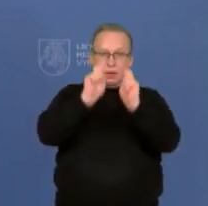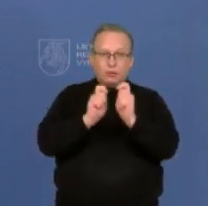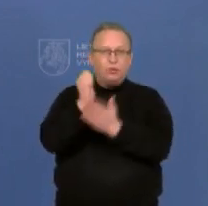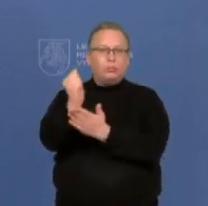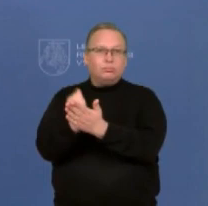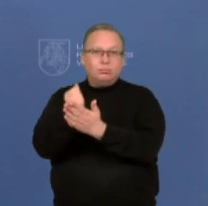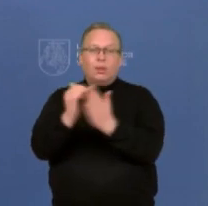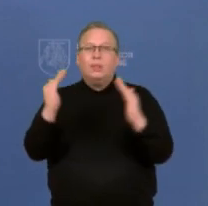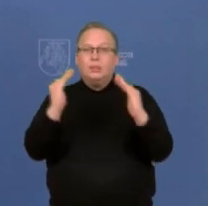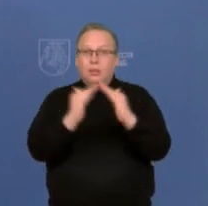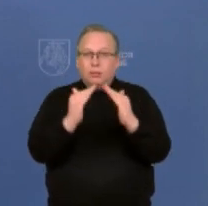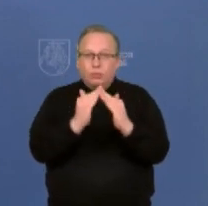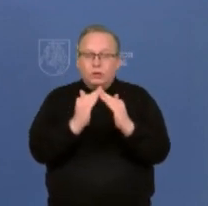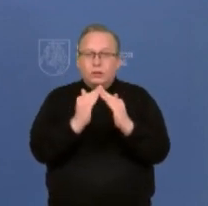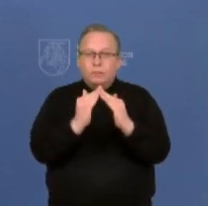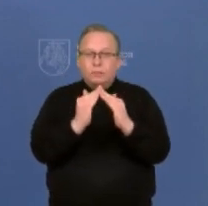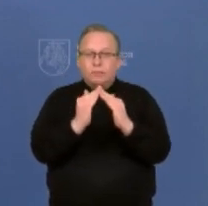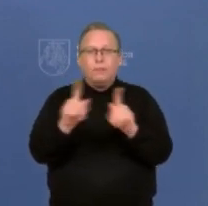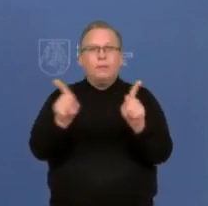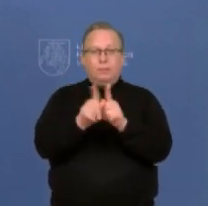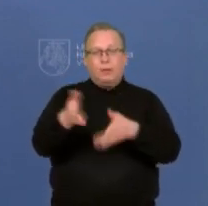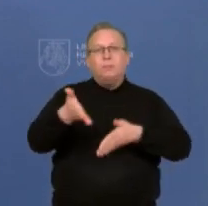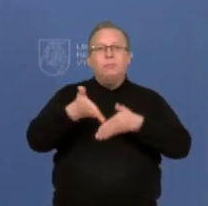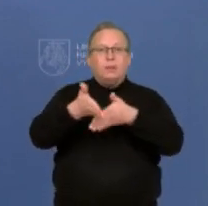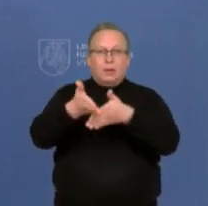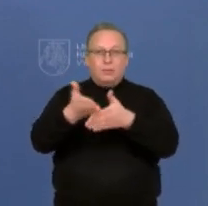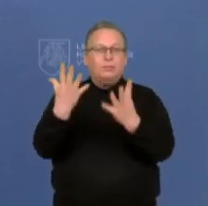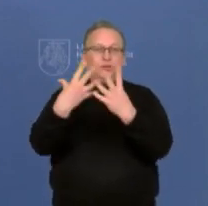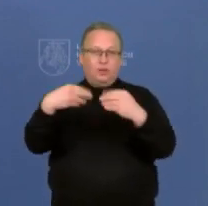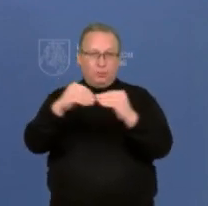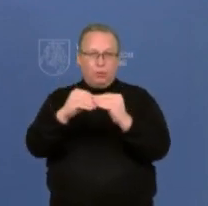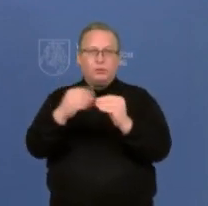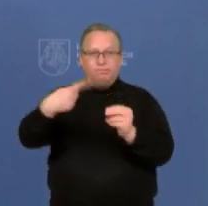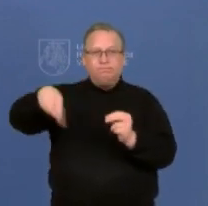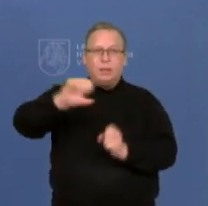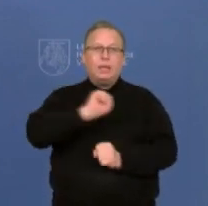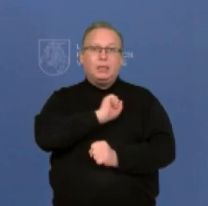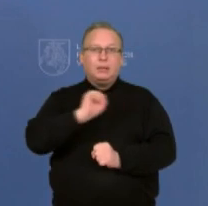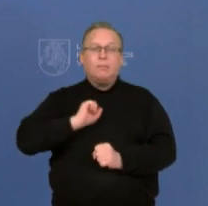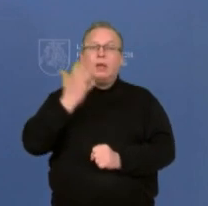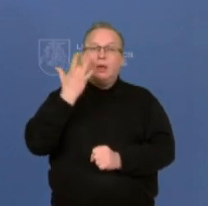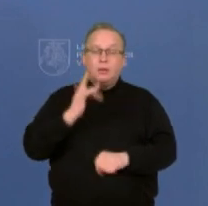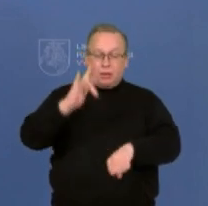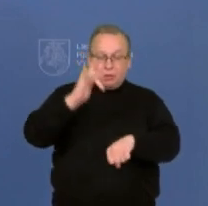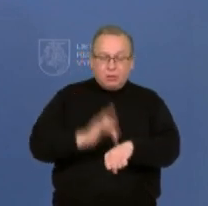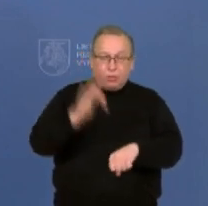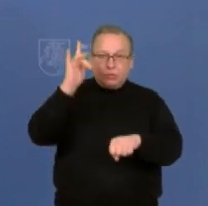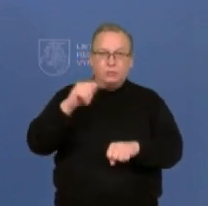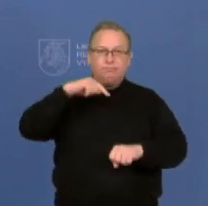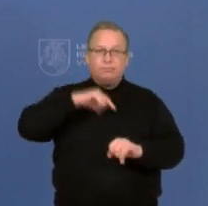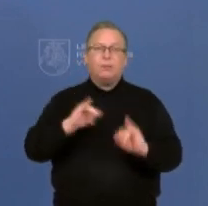Ir visais atvejais padėkime ir šeimos gydytojams. Kai tik pajaučiate simptomus,